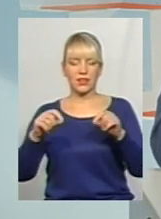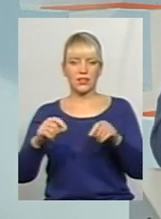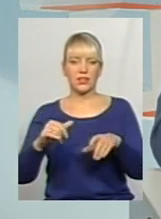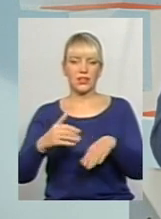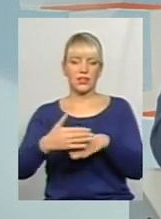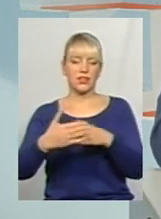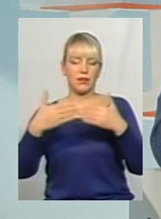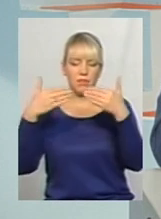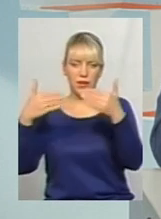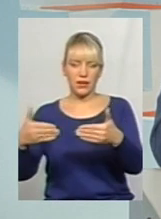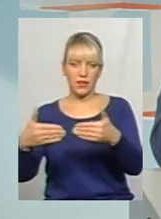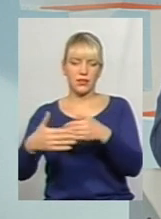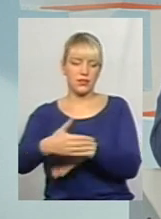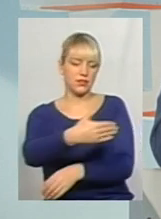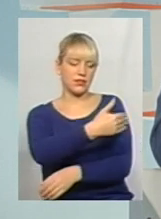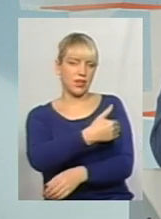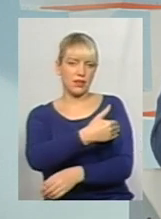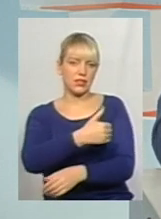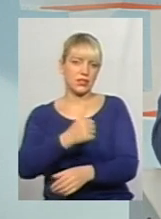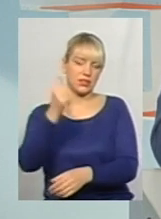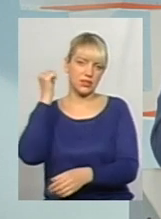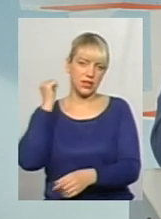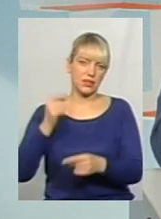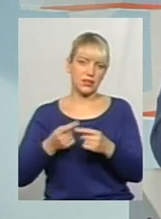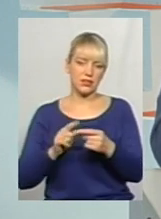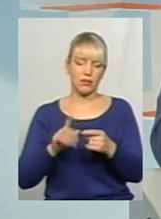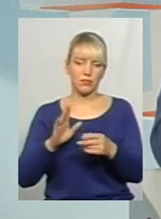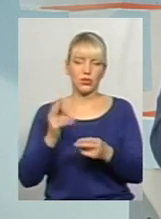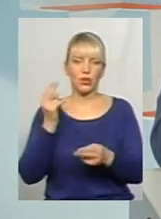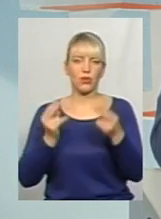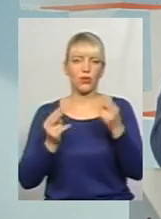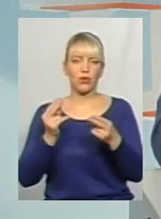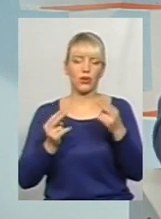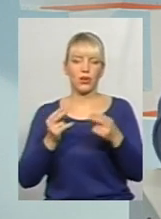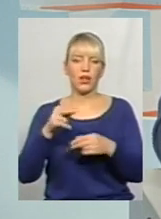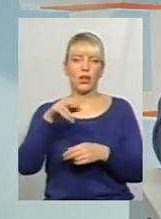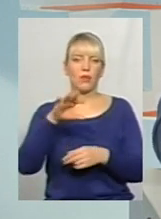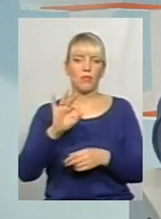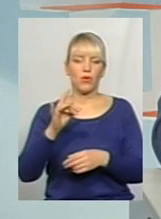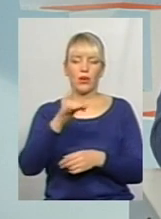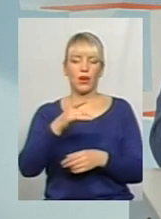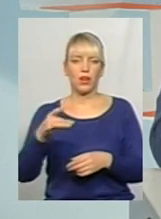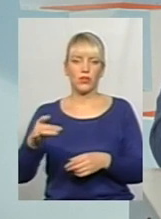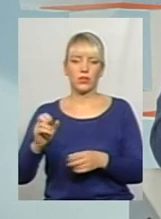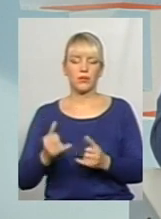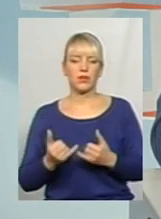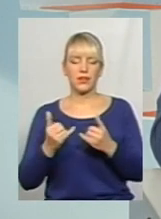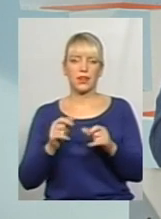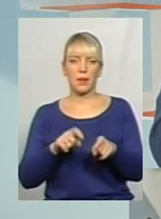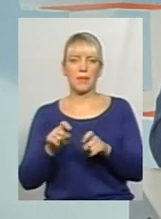будуть йти кольорові гамі по мікрорайонах, і для пасажирів воно буде зручніше